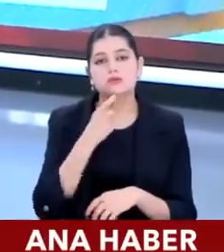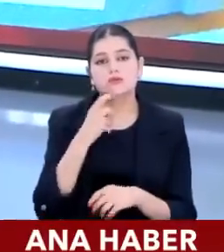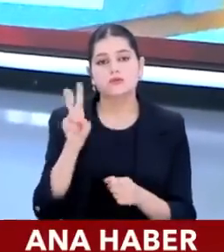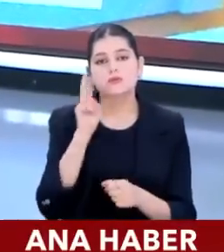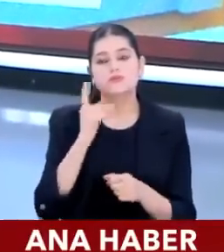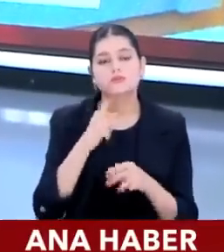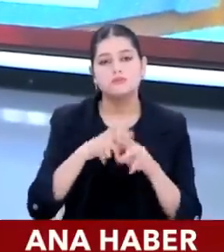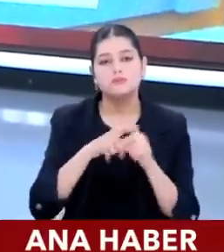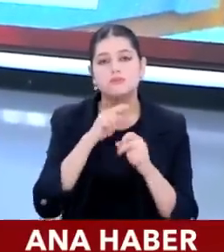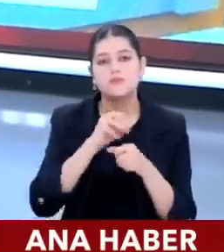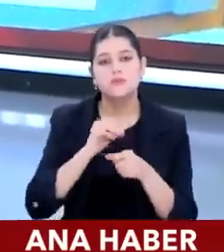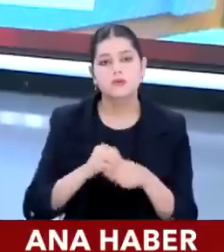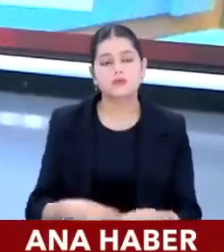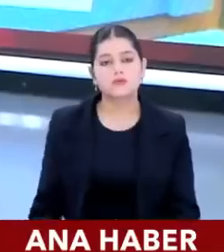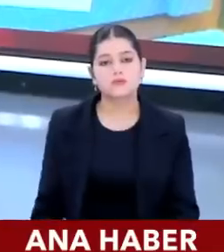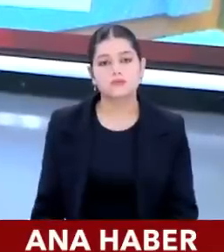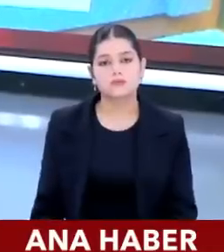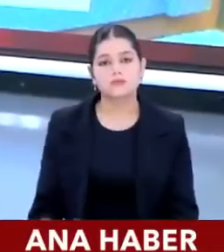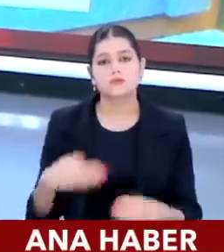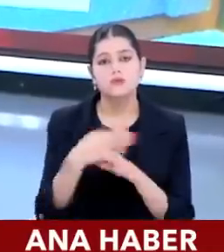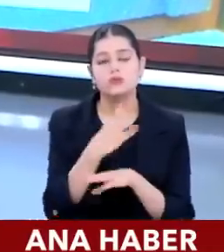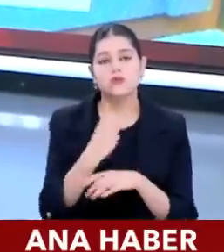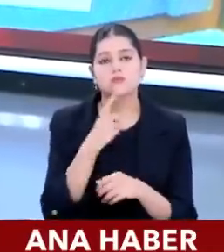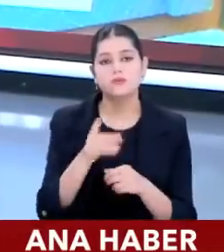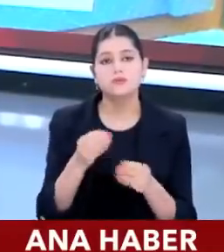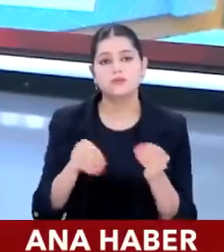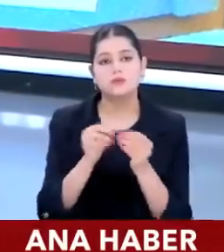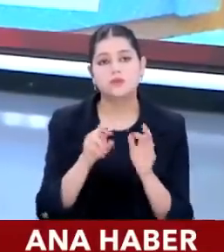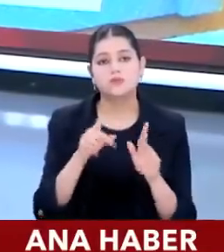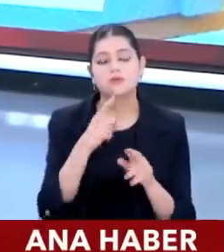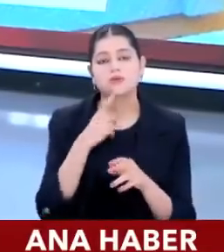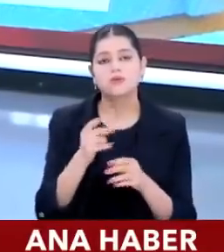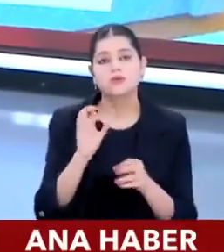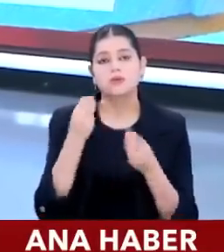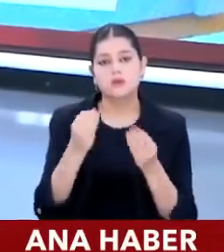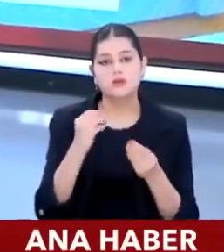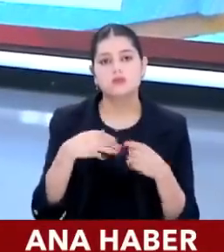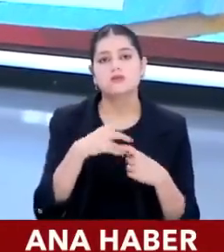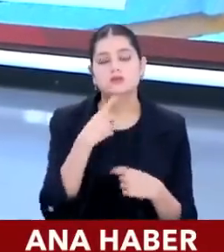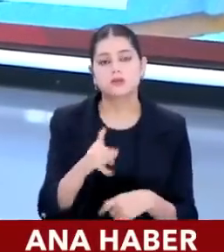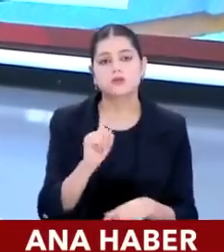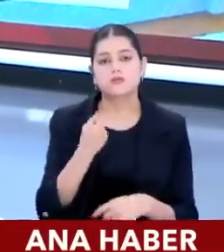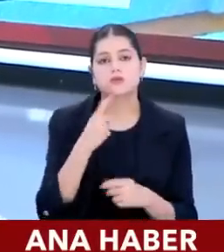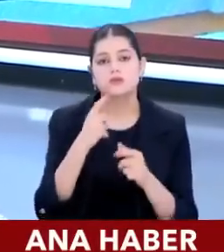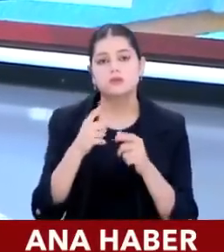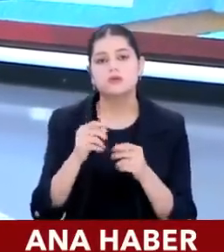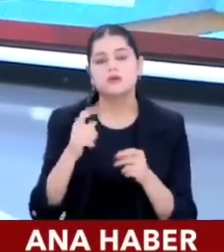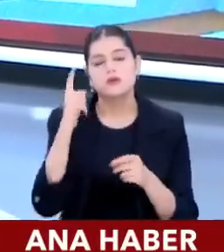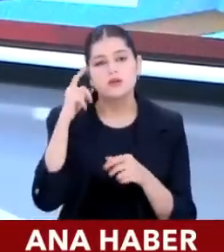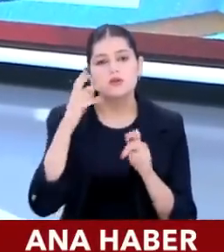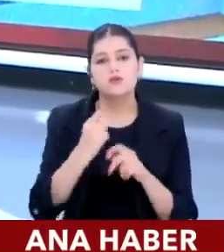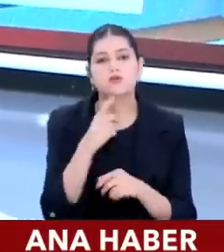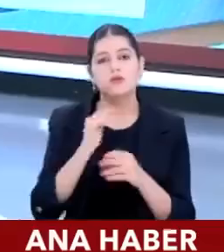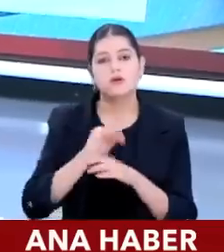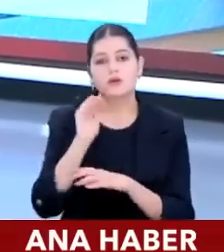yıl sonu enflasyon oranının gerçekleşmesi bile zam olarak hakikaten iyimser diyebileceğimiz bir senaryo oluyor.